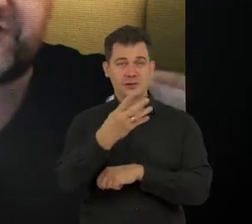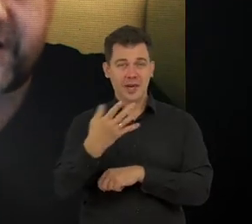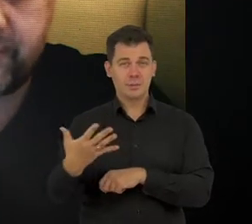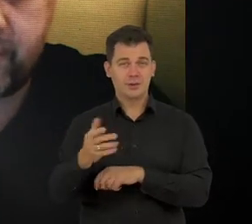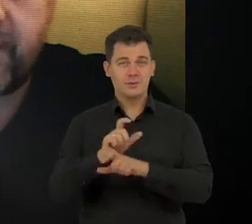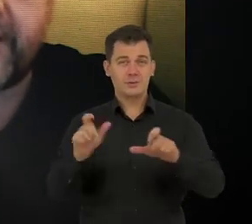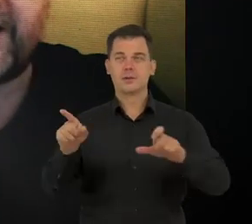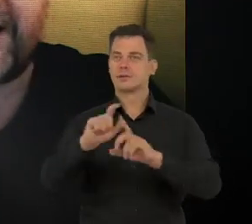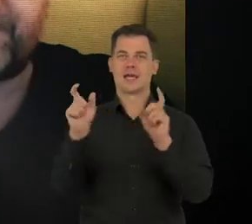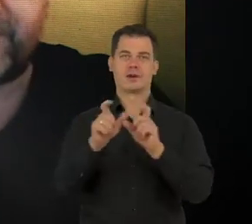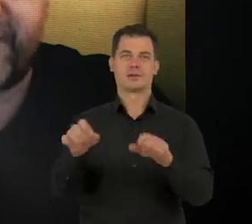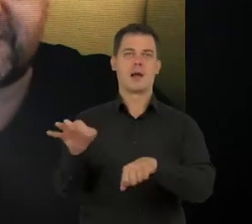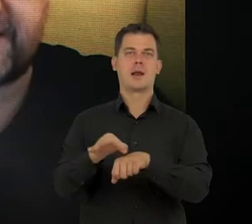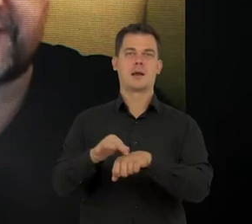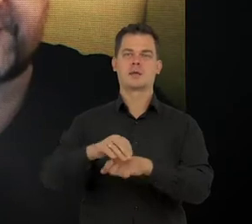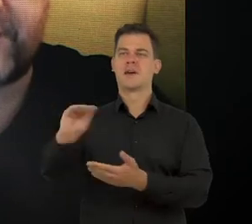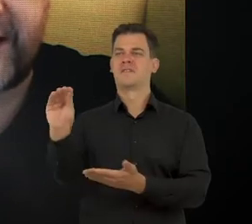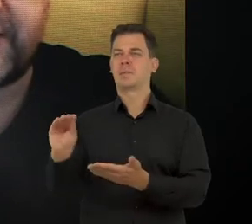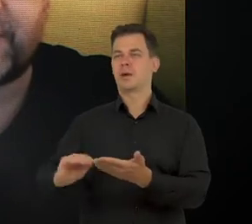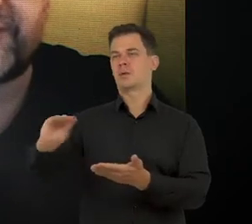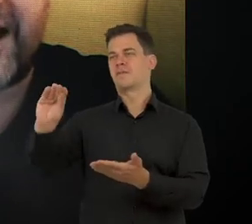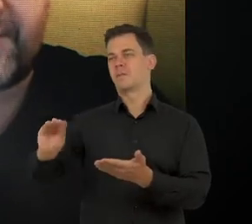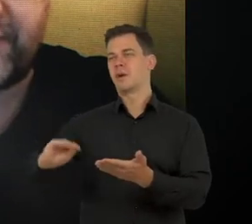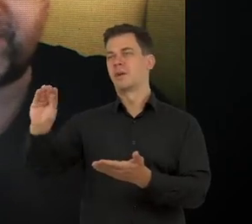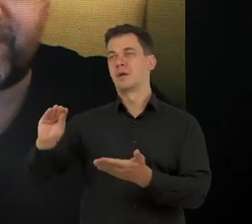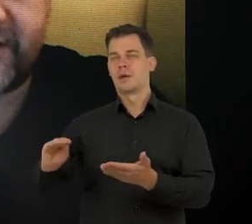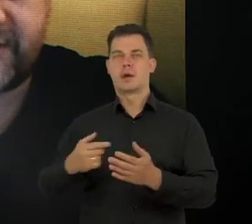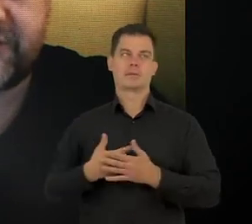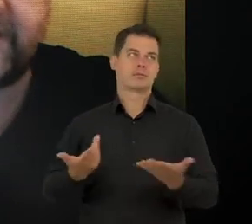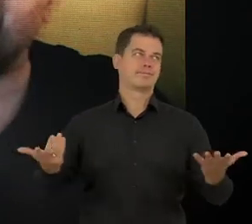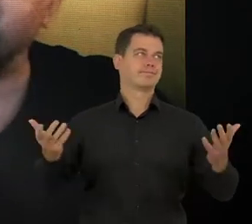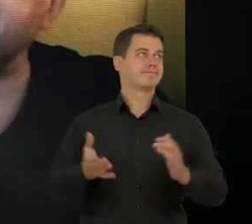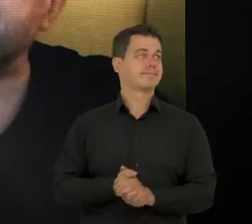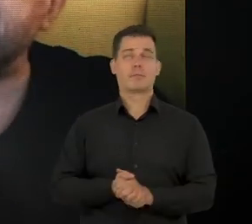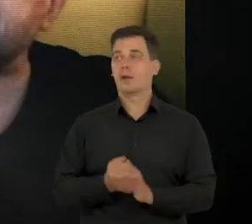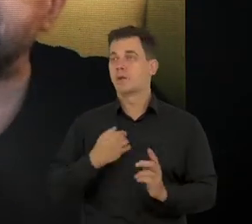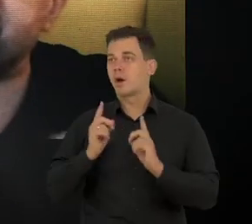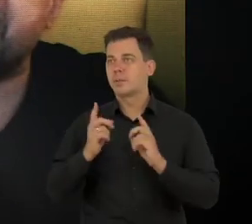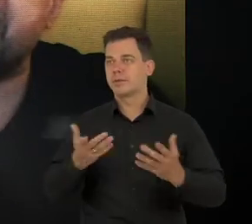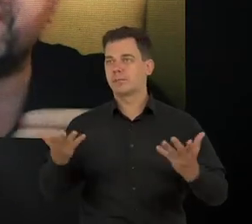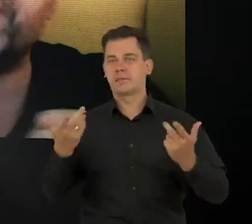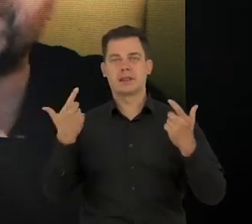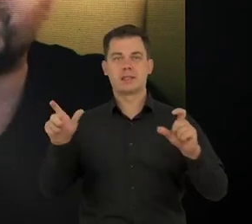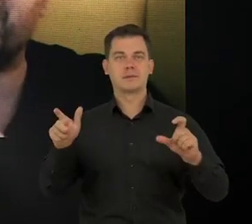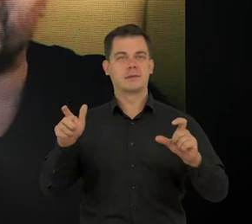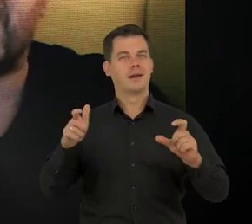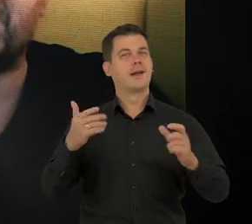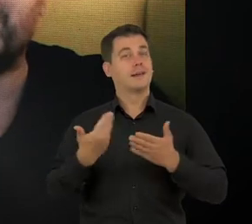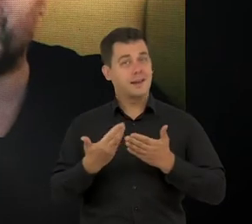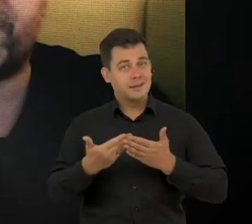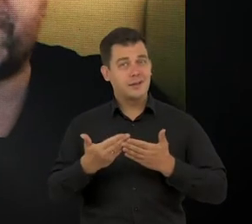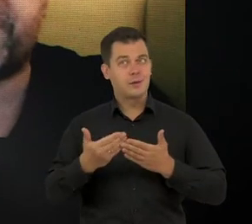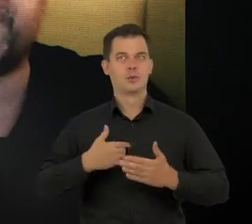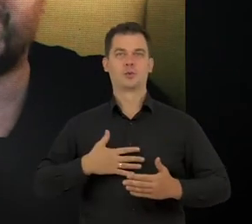piąte czasu lekarz poświęca na wypełnianie różnych elementów biurokratycznych, a nie na pacjenta, więc jeżeli mówimy o pewnej